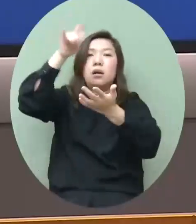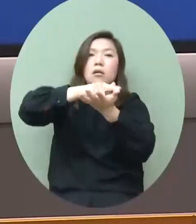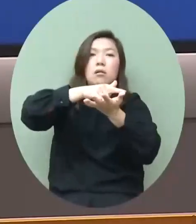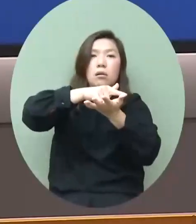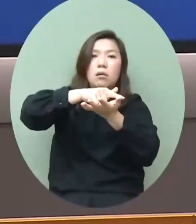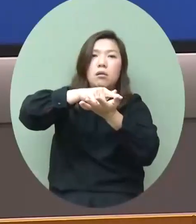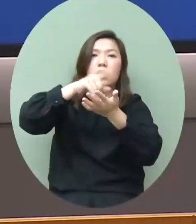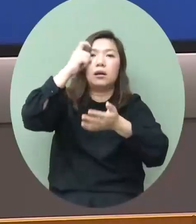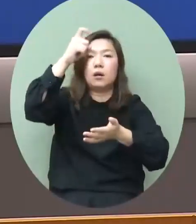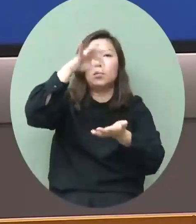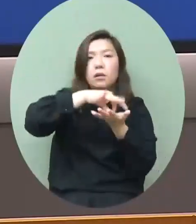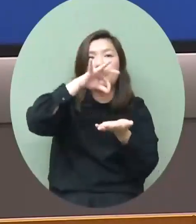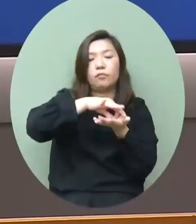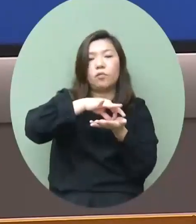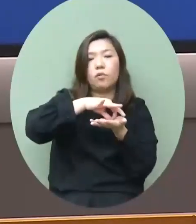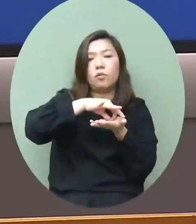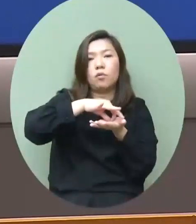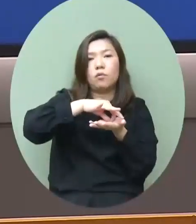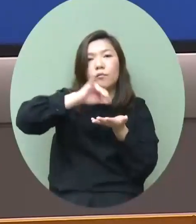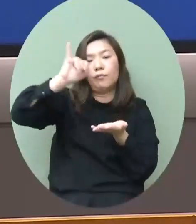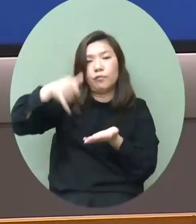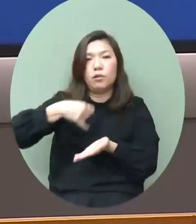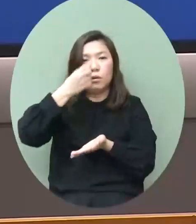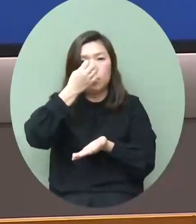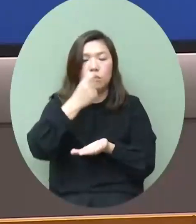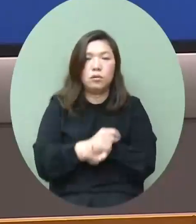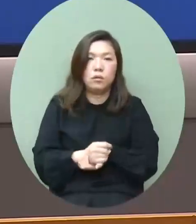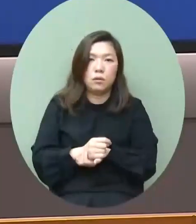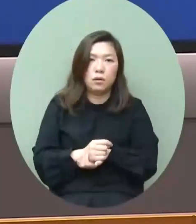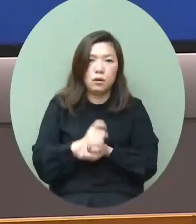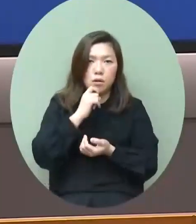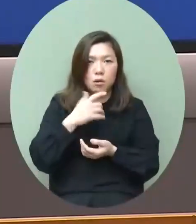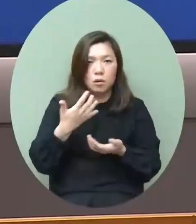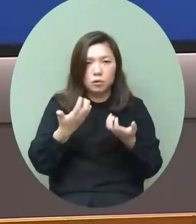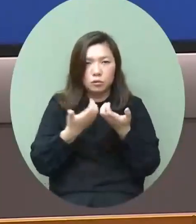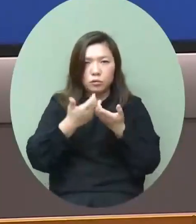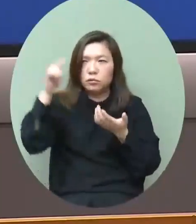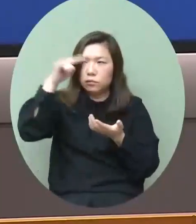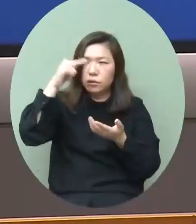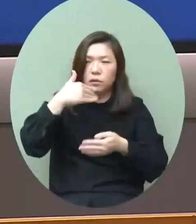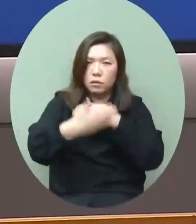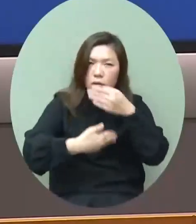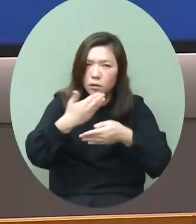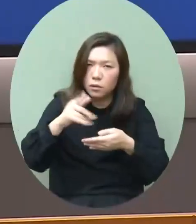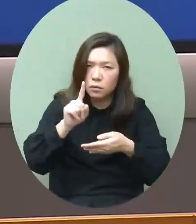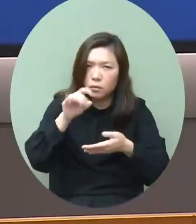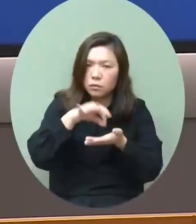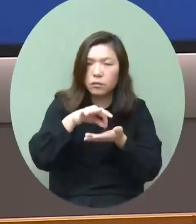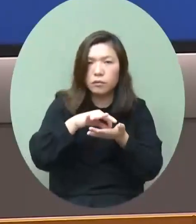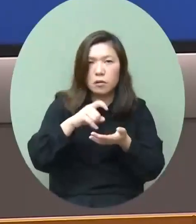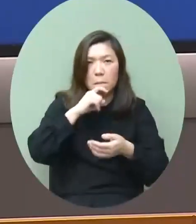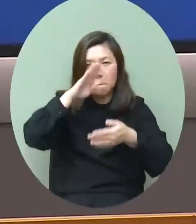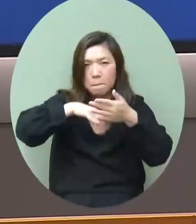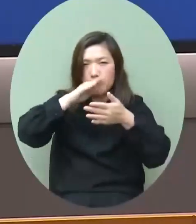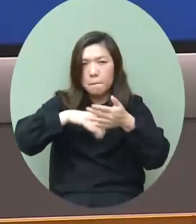在這9個國家或其他地方飛回來香港所以在整個機場的流程怎樣可以做到滴水